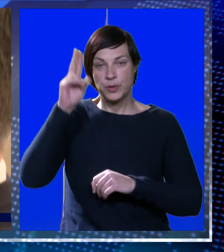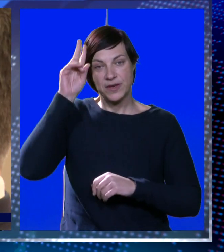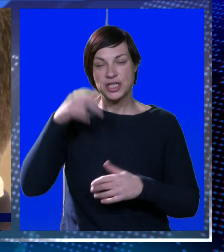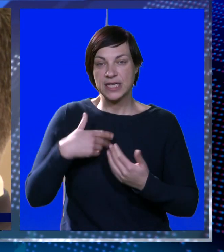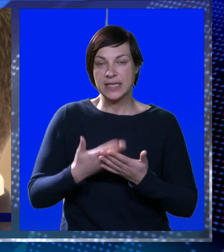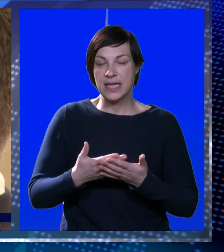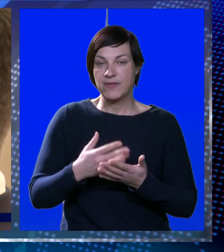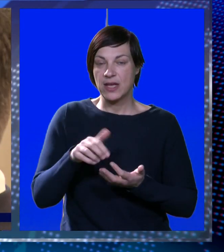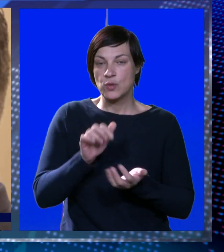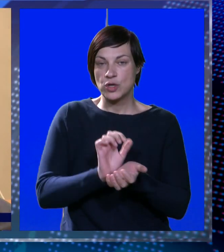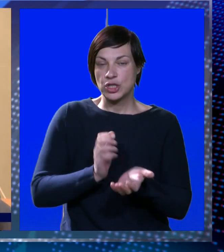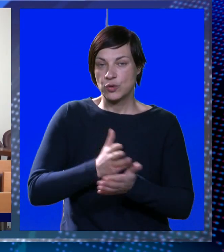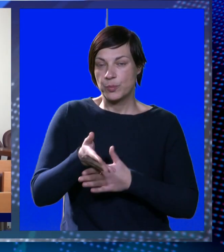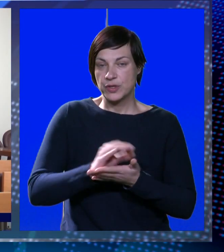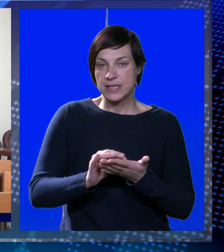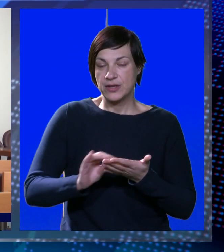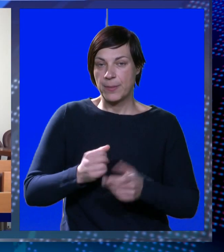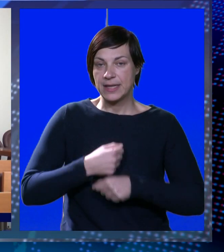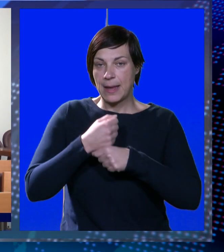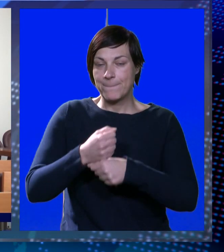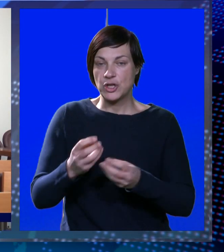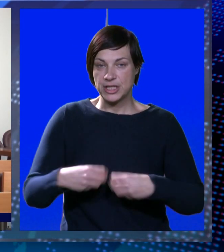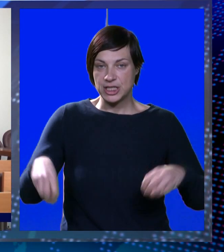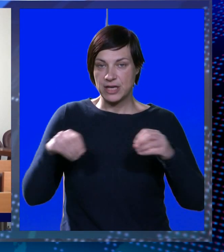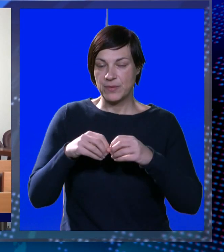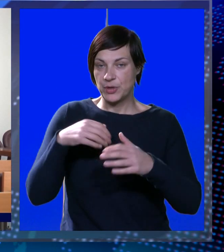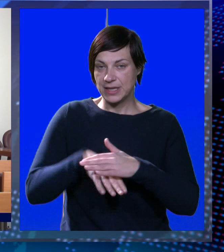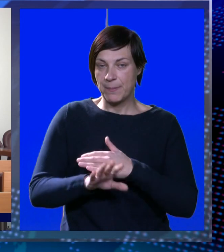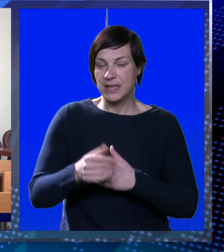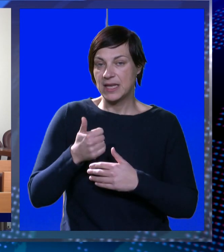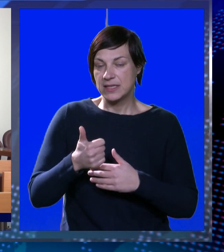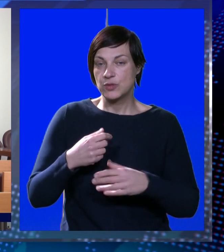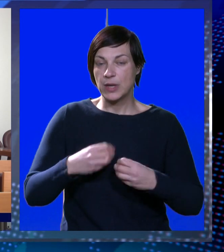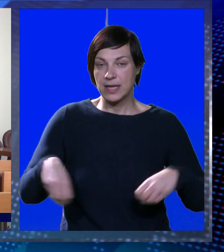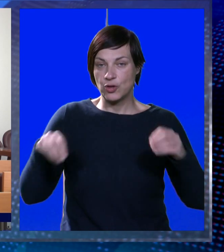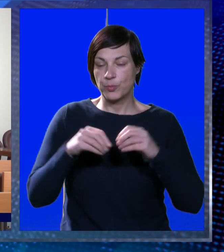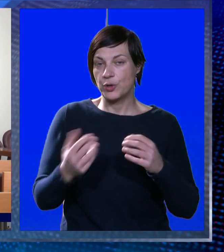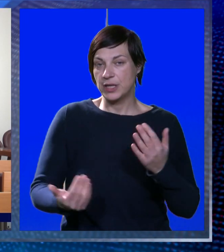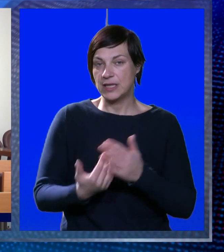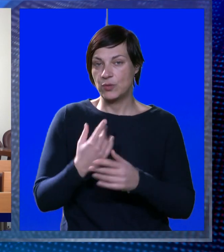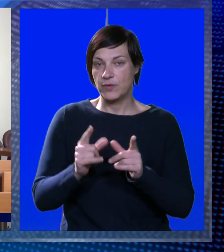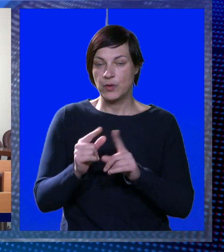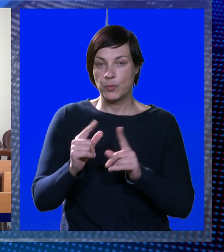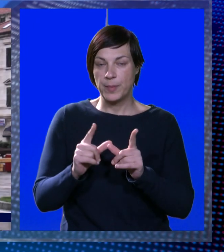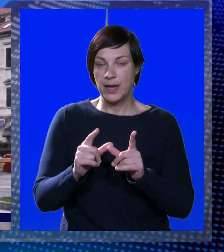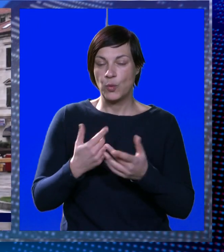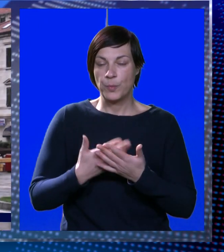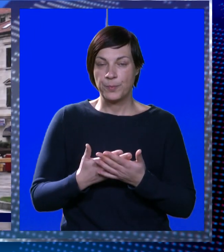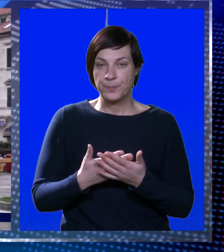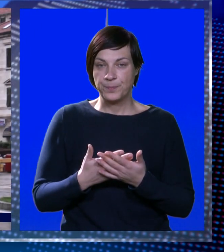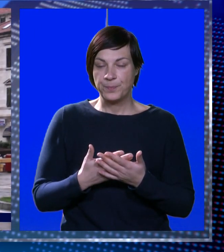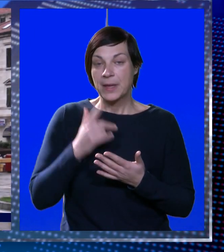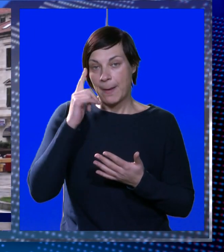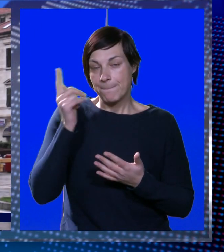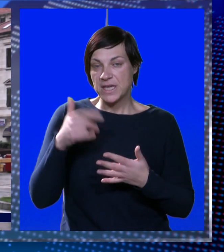Dubrovački dnevnik. U ožujku poslao dopis kako podržava projekt i implementaciju jednog projekta u novi UPU Gružki